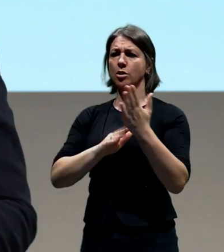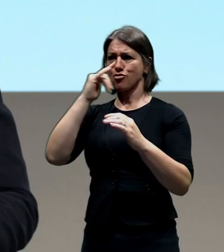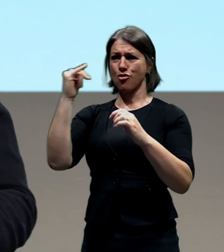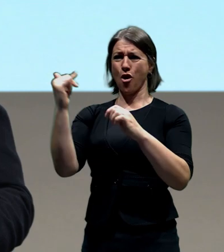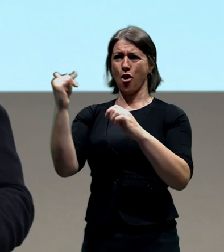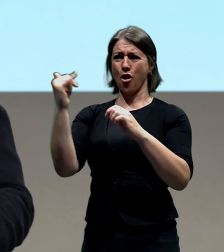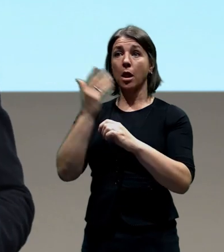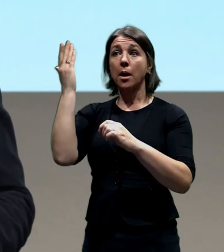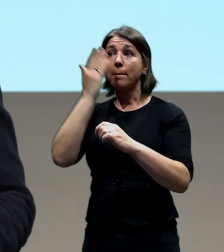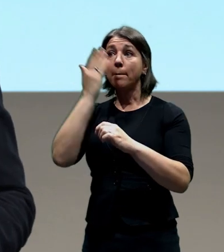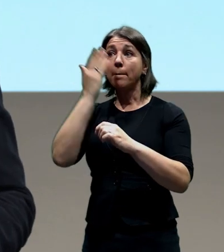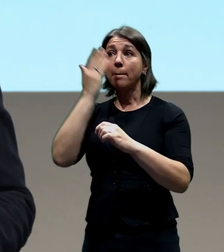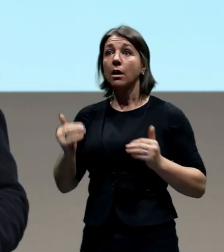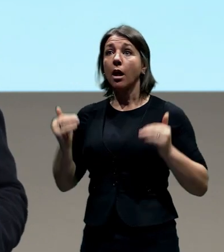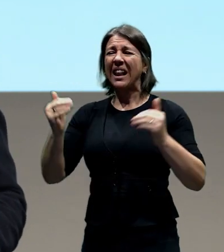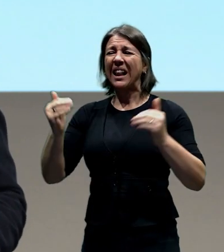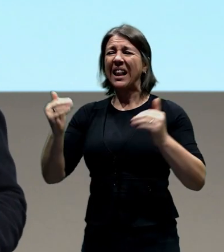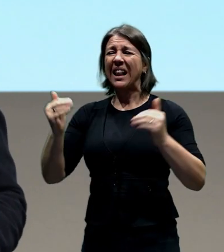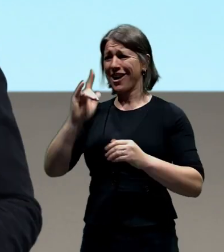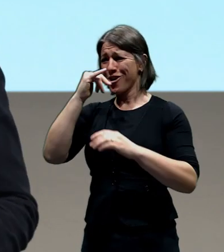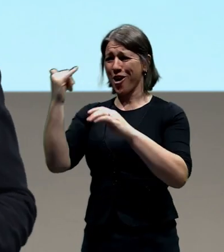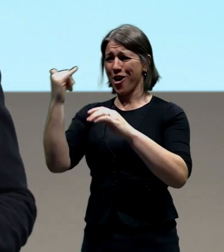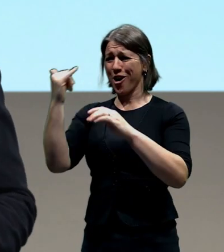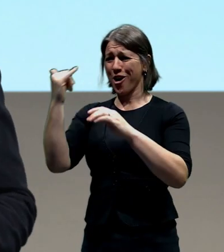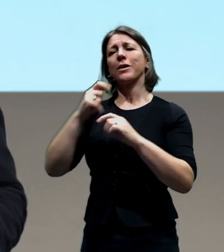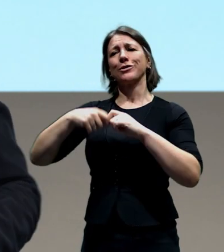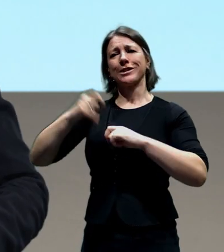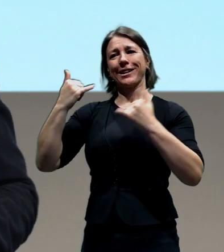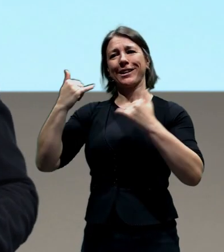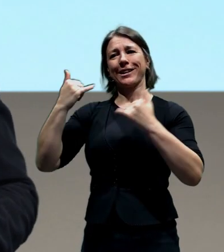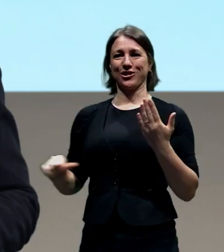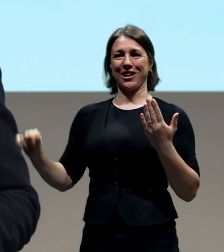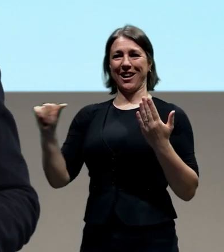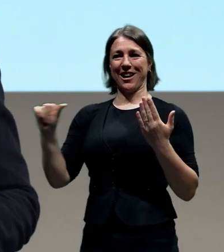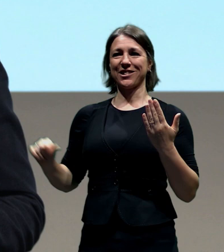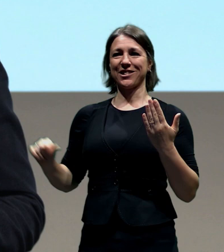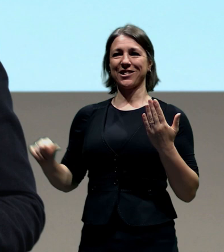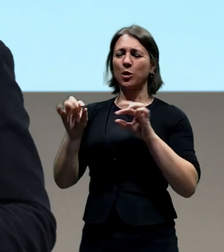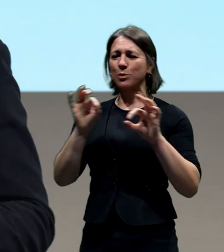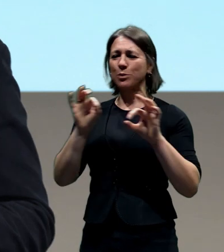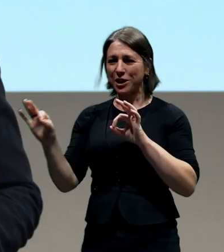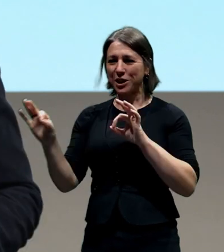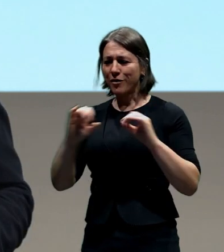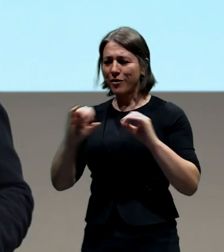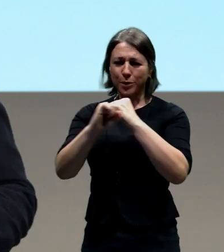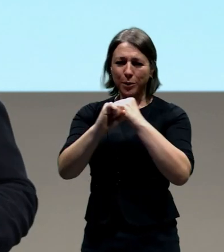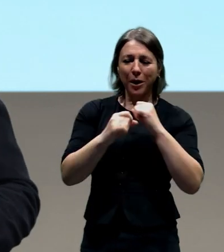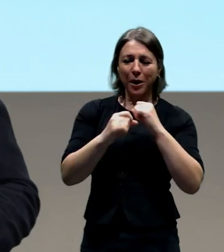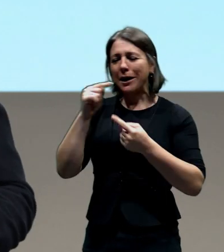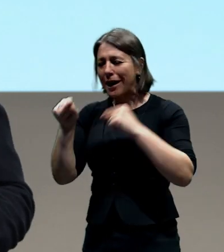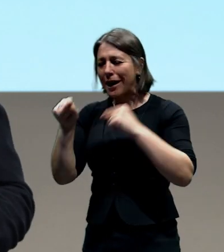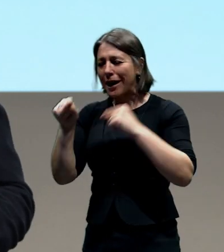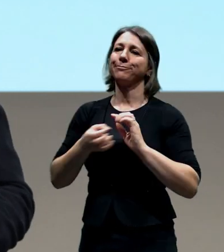nebyl úmysl, nechtěli jsme vás zmást. Opravdu začínáme v 6 hodin, akorát, že jsme se spozdili, jak jsme teďka vtipkovali o takové